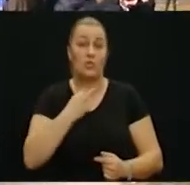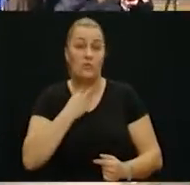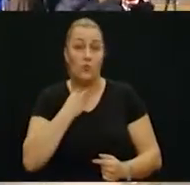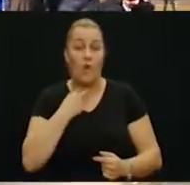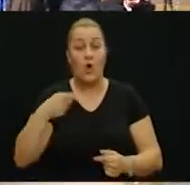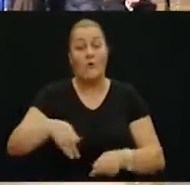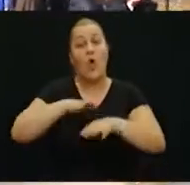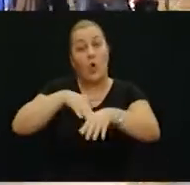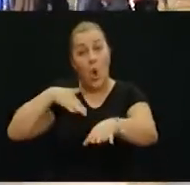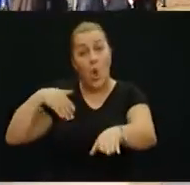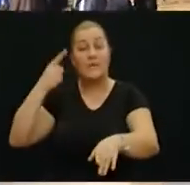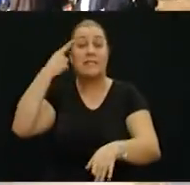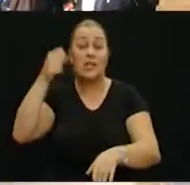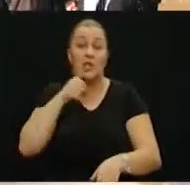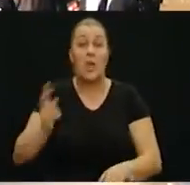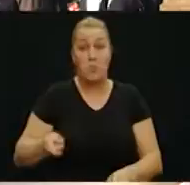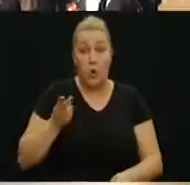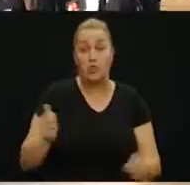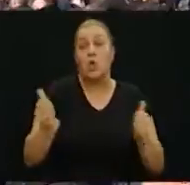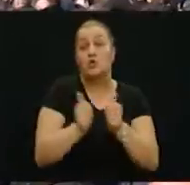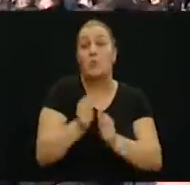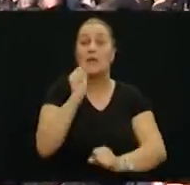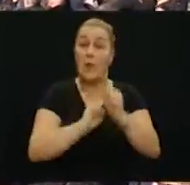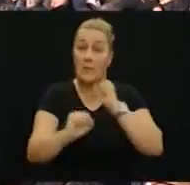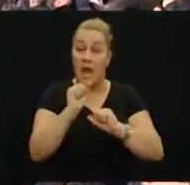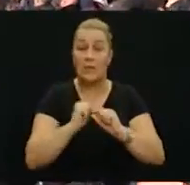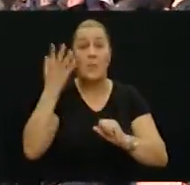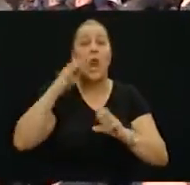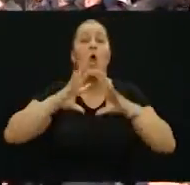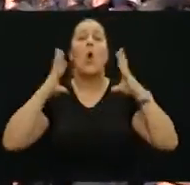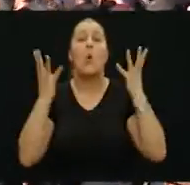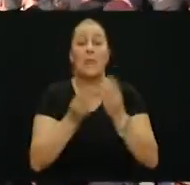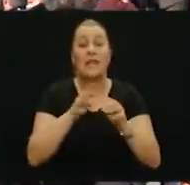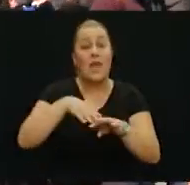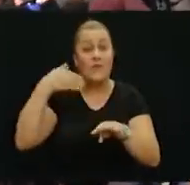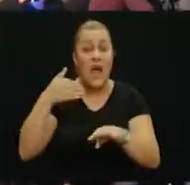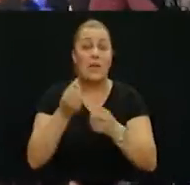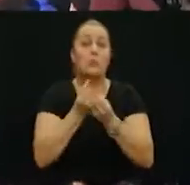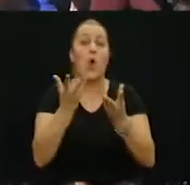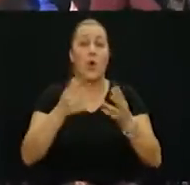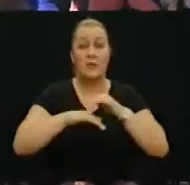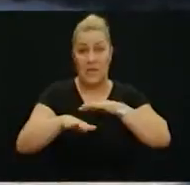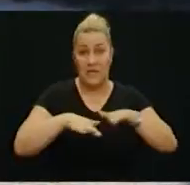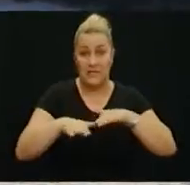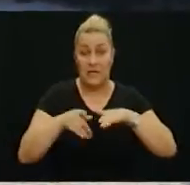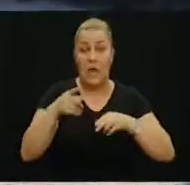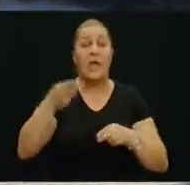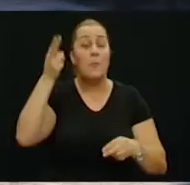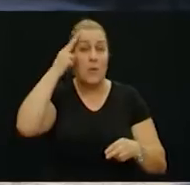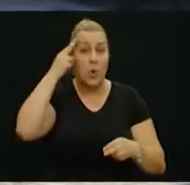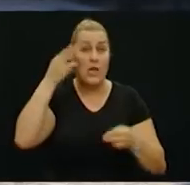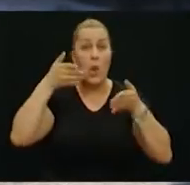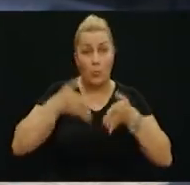Vukovar. U koloni sjećanja, ali ponose na čelu sa hrvatskim braniteljima, bilo je gotovo kompletna hrvatska vlada sa brojnim ministrijima. Na